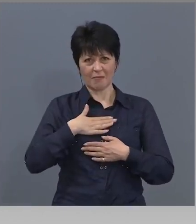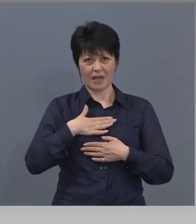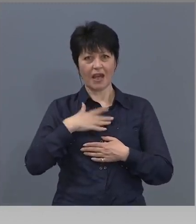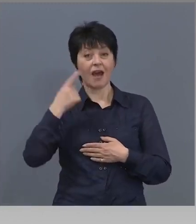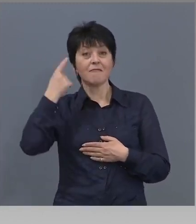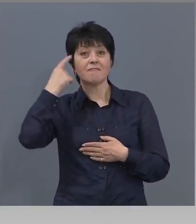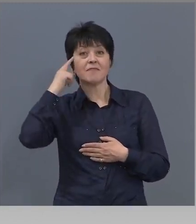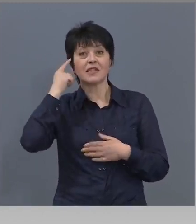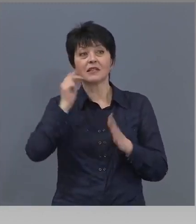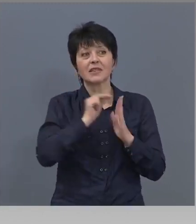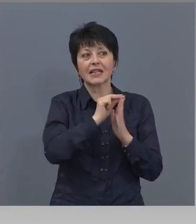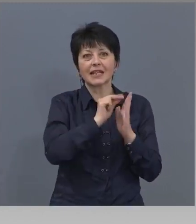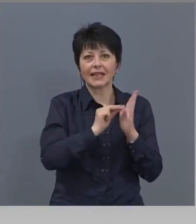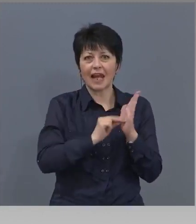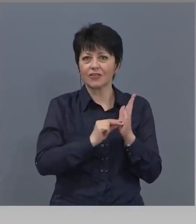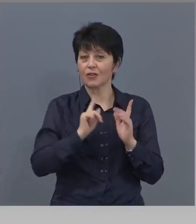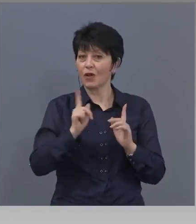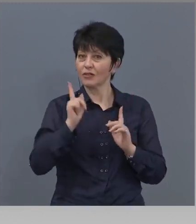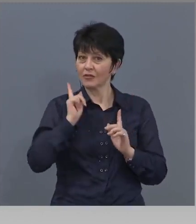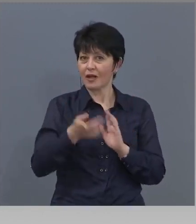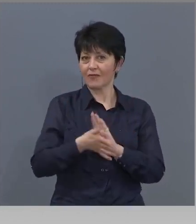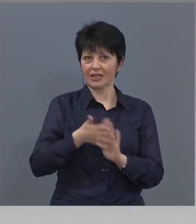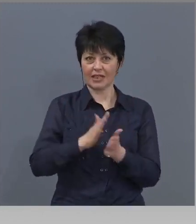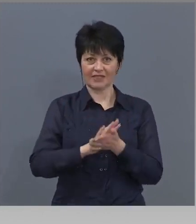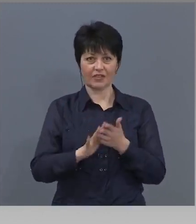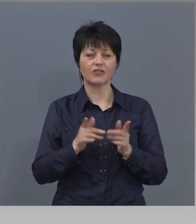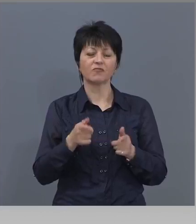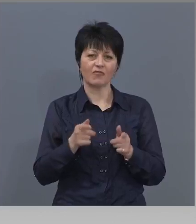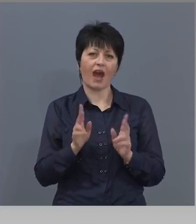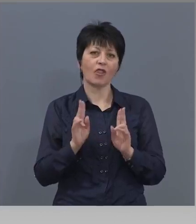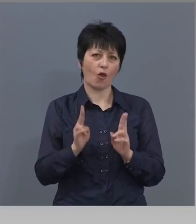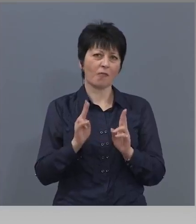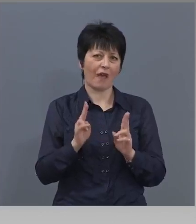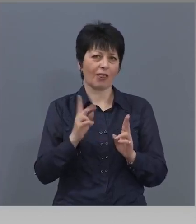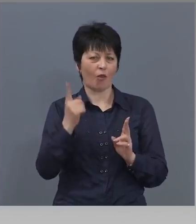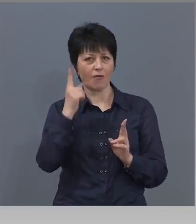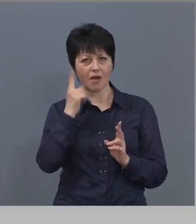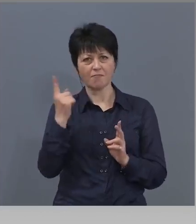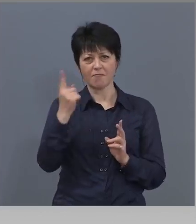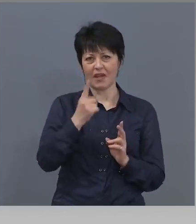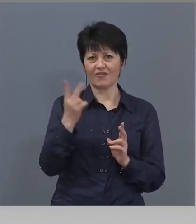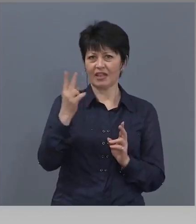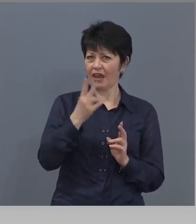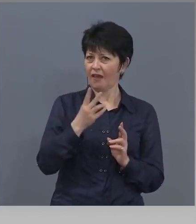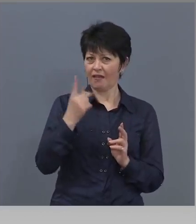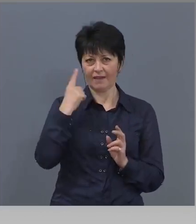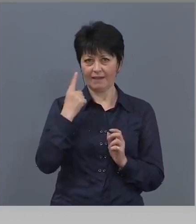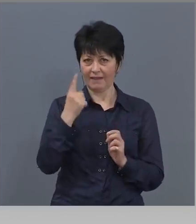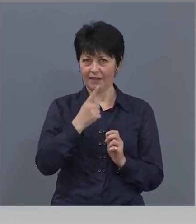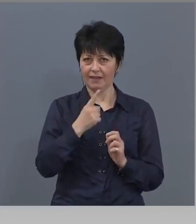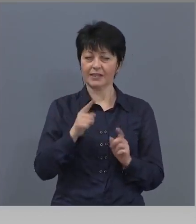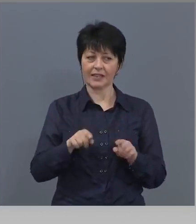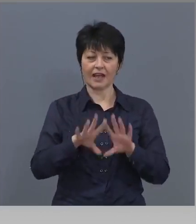свършим. Така че го очитам като нещо нормално в първите дни, но вече всички трябва да са с предпазни средства.